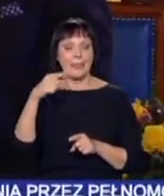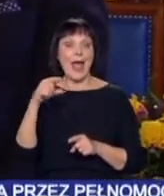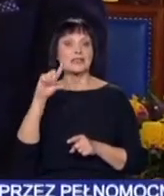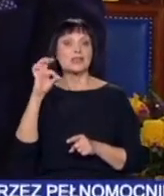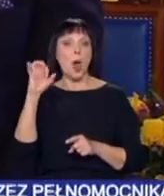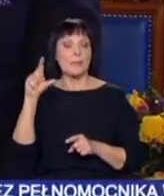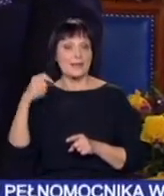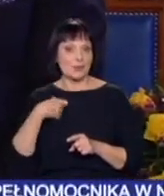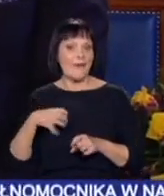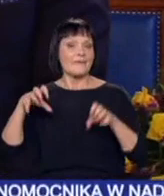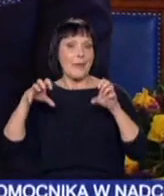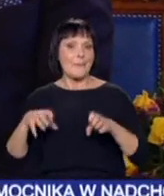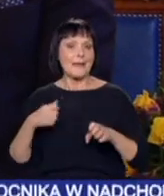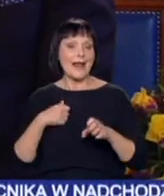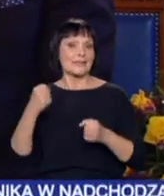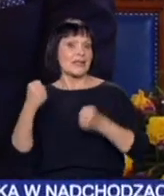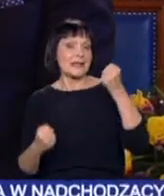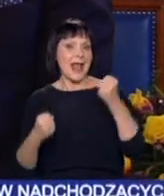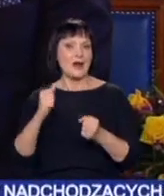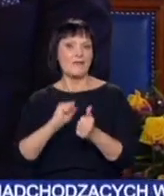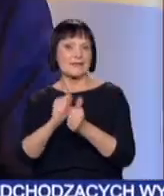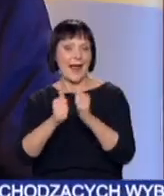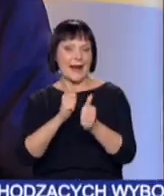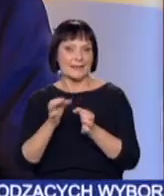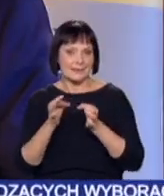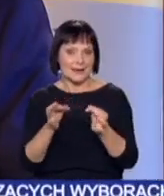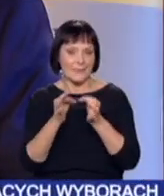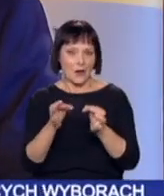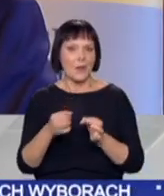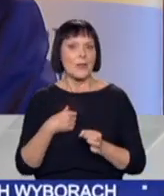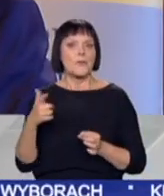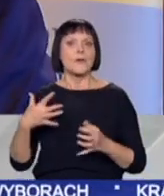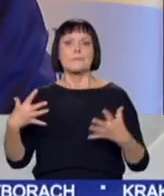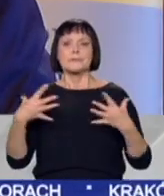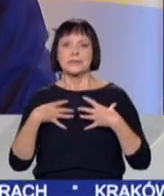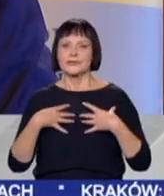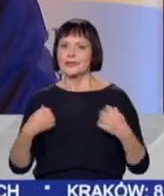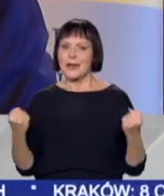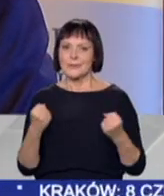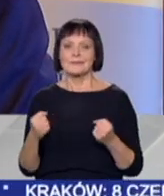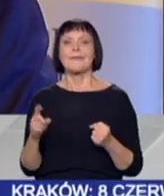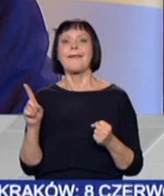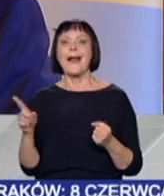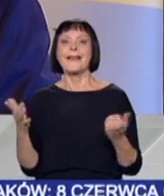grup kapitałowych w Polsce, kierowca rajdowy z wieloma sukcesami na koncie. To były duże przeżycia, ale